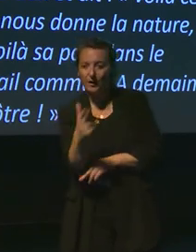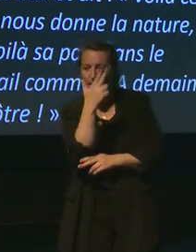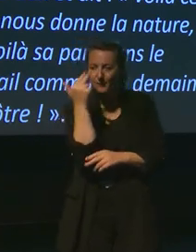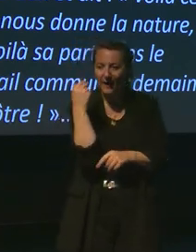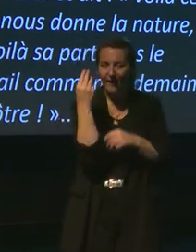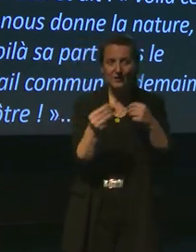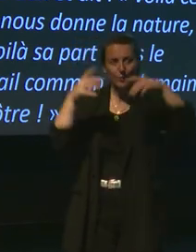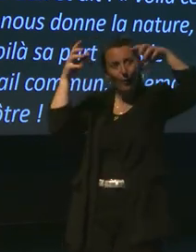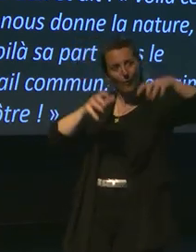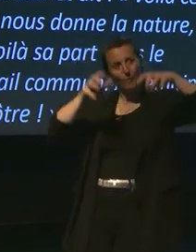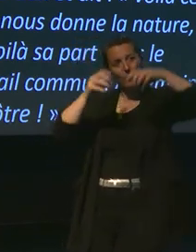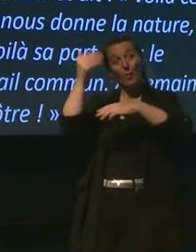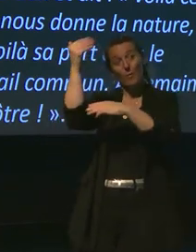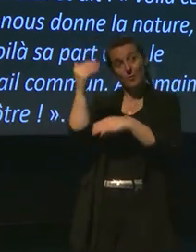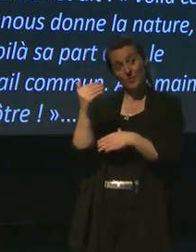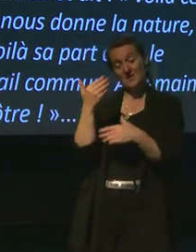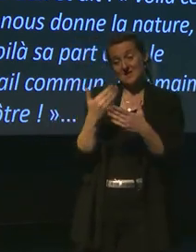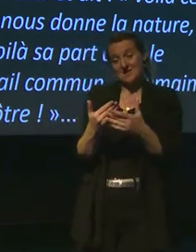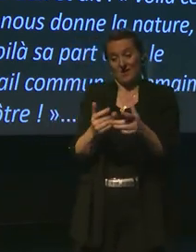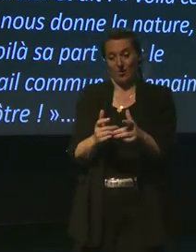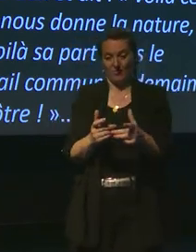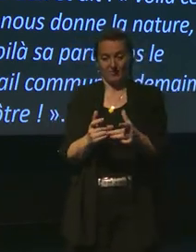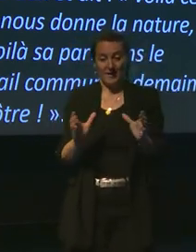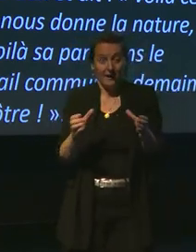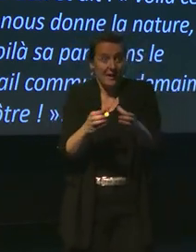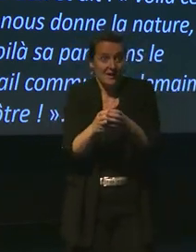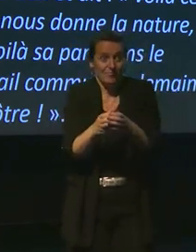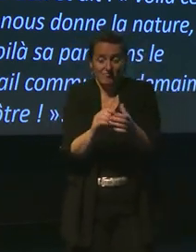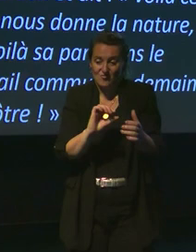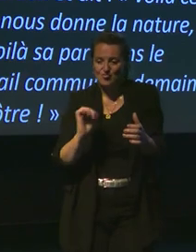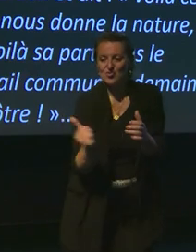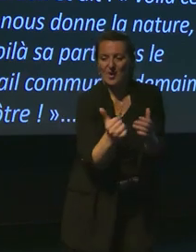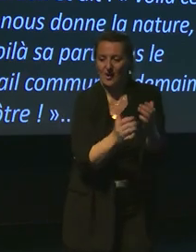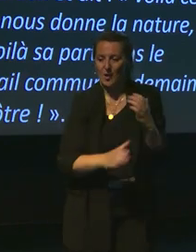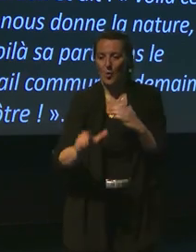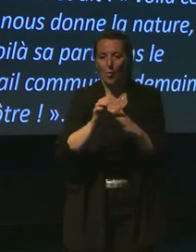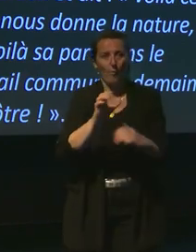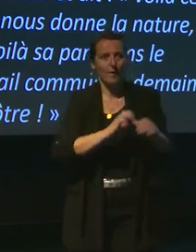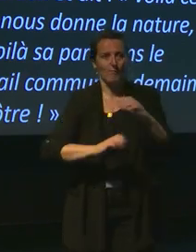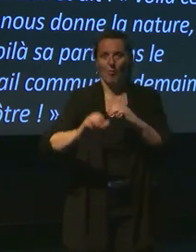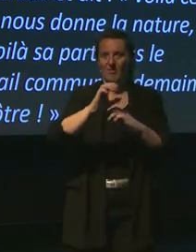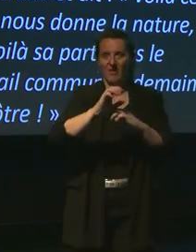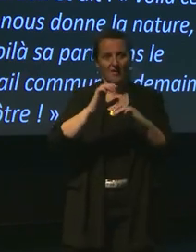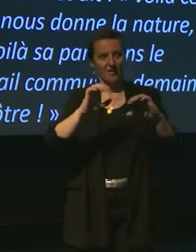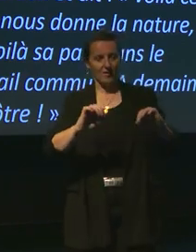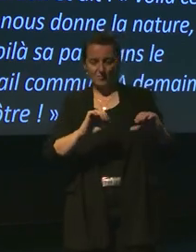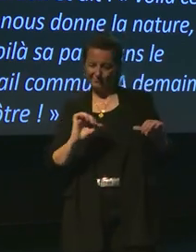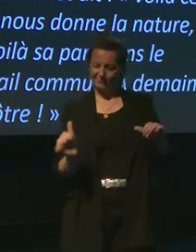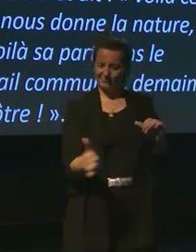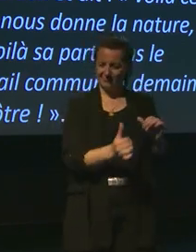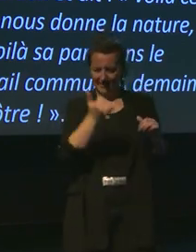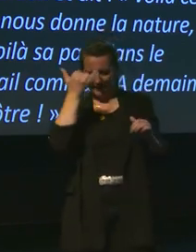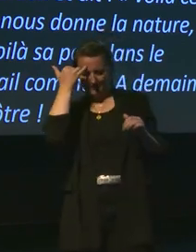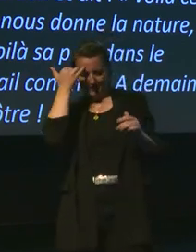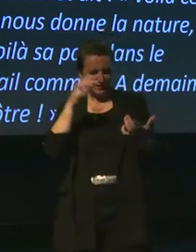intempéries. Donc, vraiment, c'est une société qui vit en équipe, où chacun se complète, et qui profite intelligemment